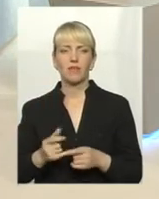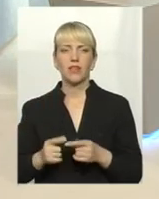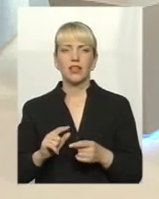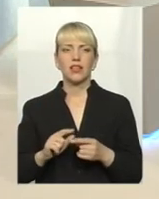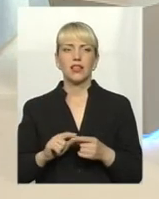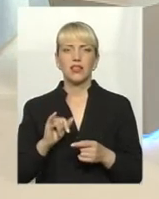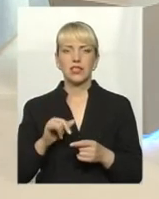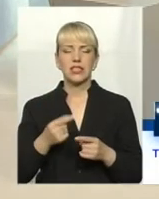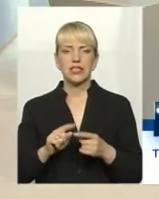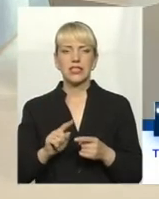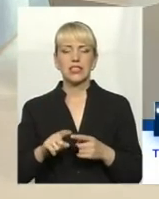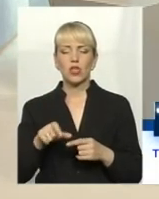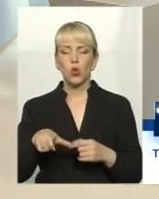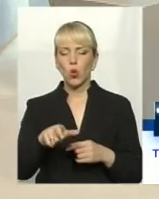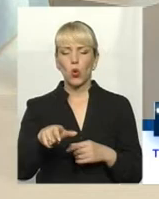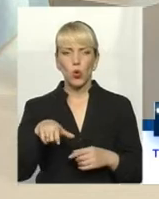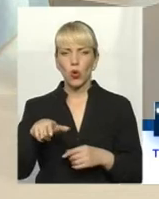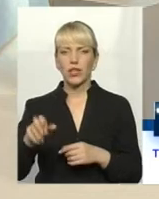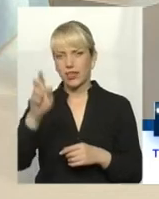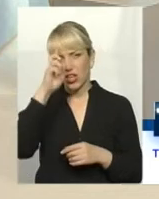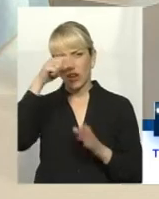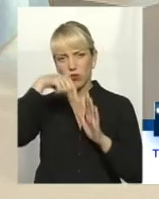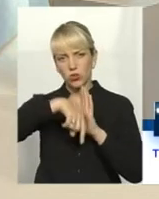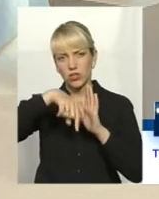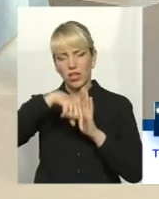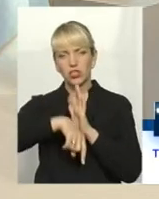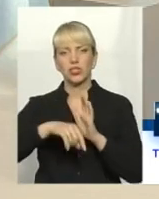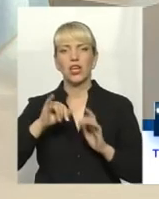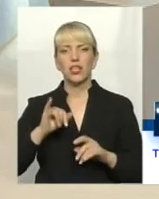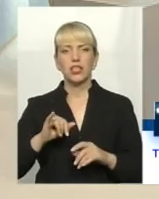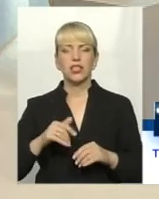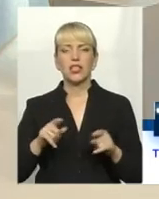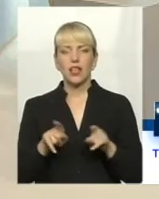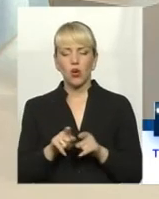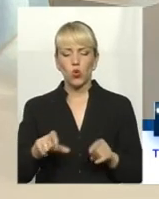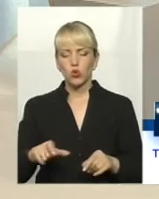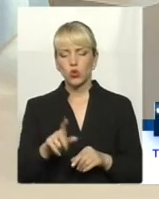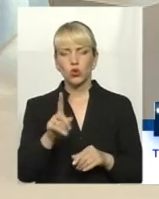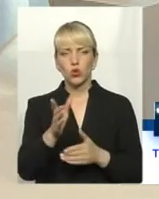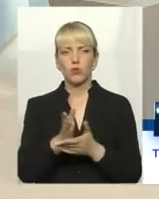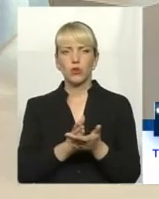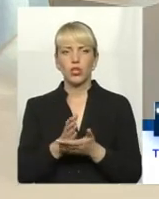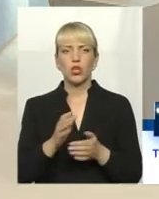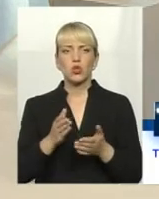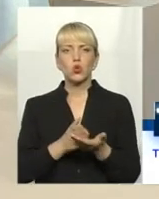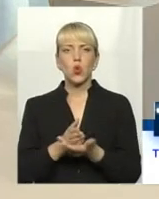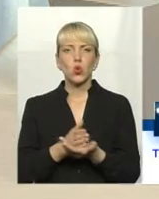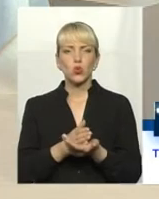Це безпосередньо ті дороги державного значення і також дороги, які обслужуються в службі автомобільних доріг.